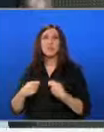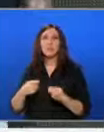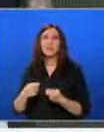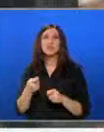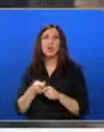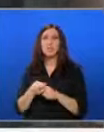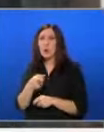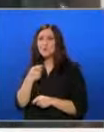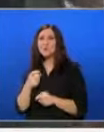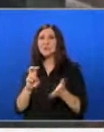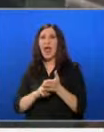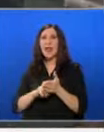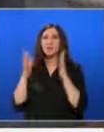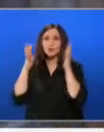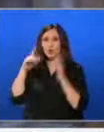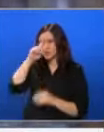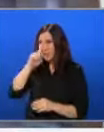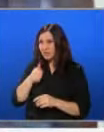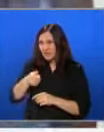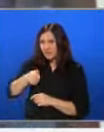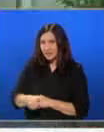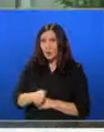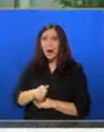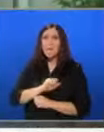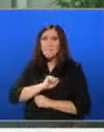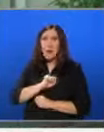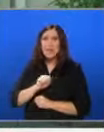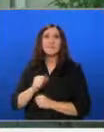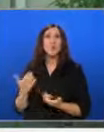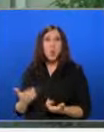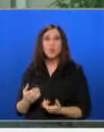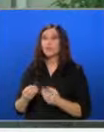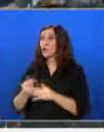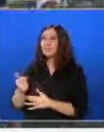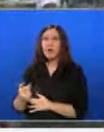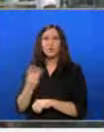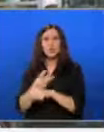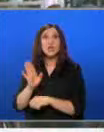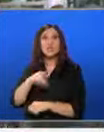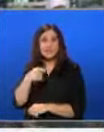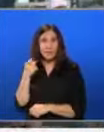Тя обаче успява да натисне паник бутона, а нападателя е избягал. Три часа след стрелбата я откриваме в ателието.